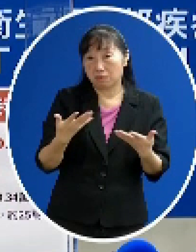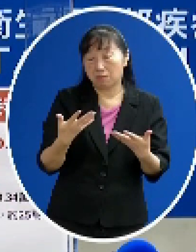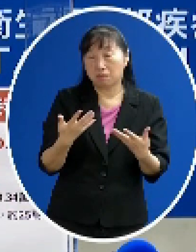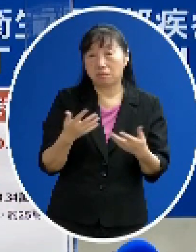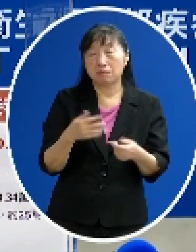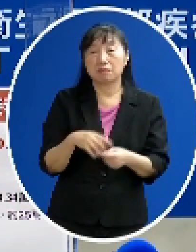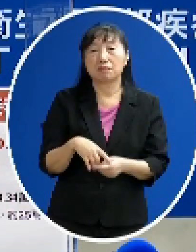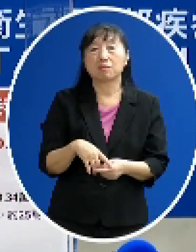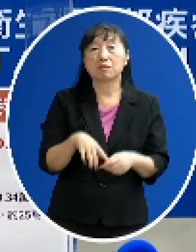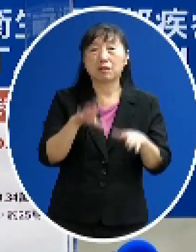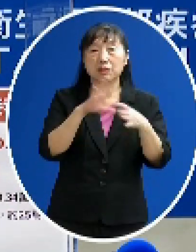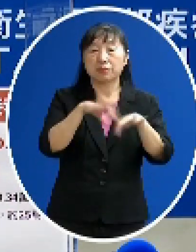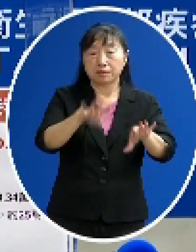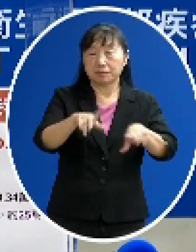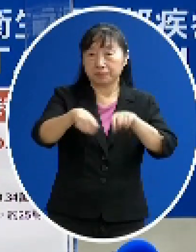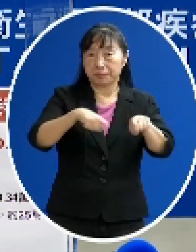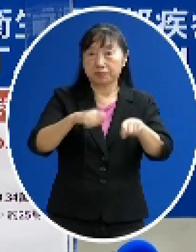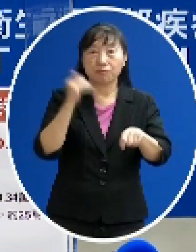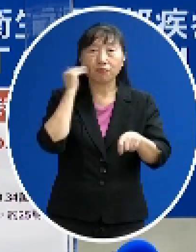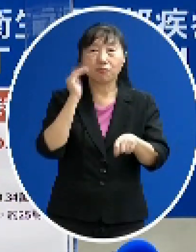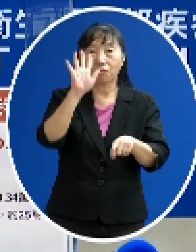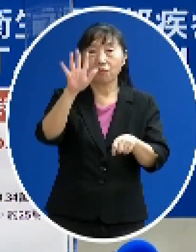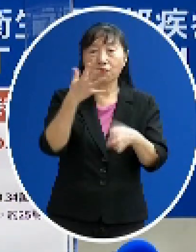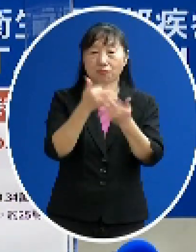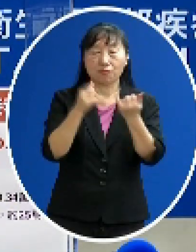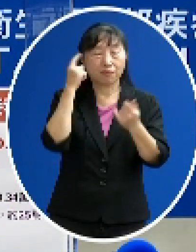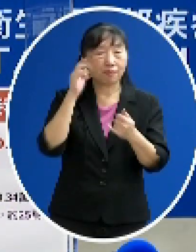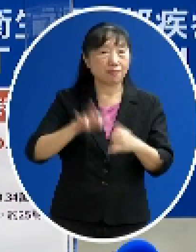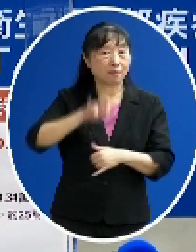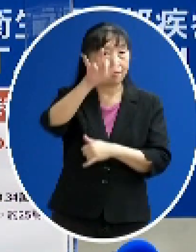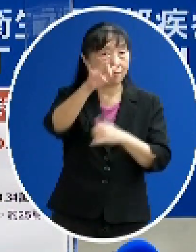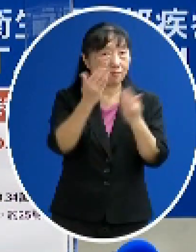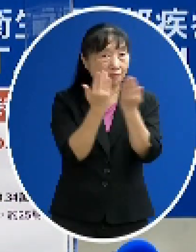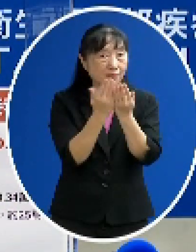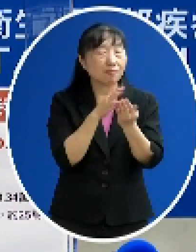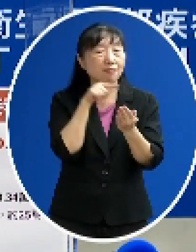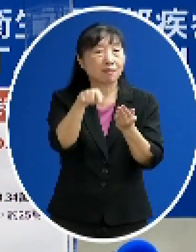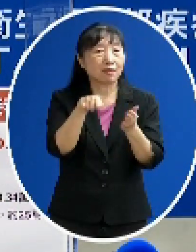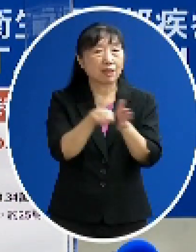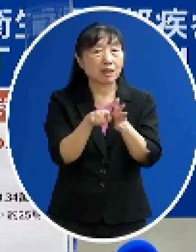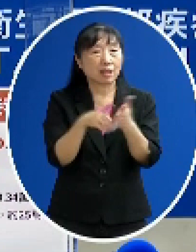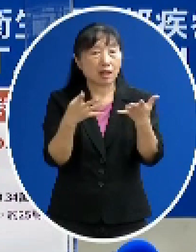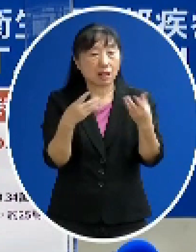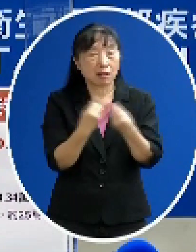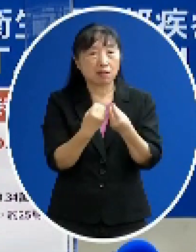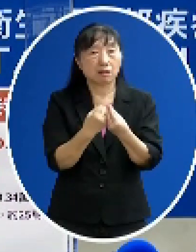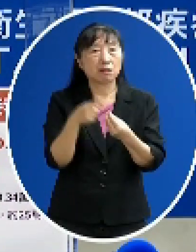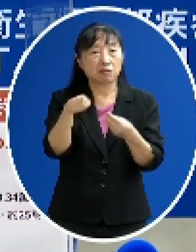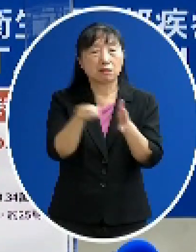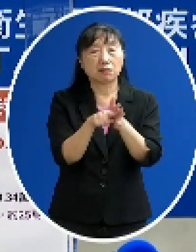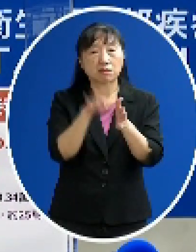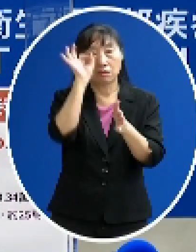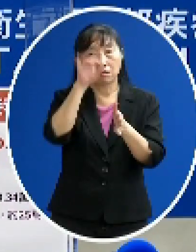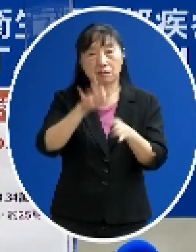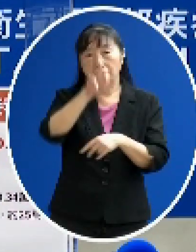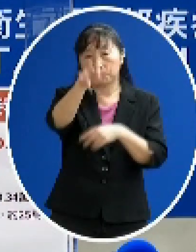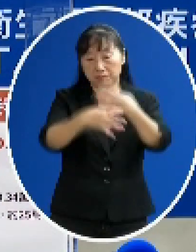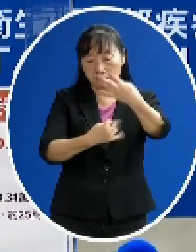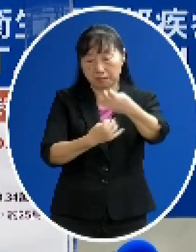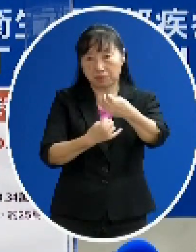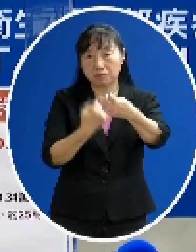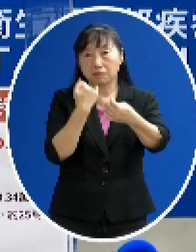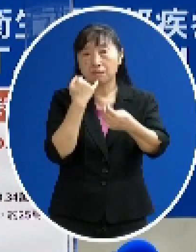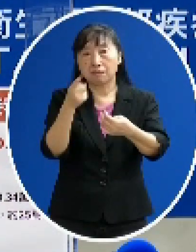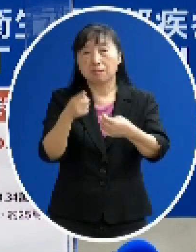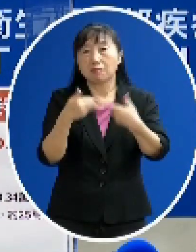這個留學生如果他出國的時候介於這有一點尷尬期我們就可以看他要出國的時間讓他